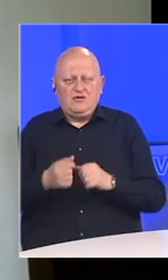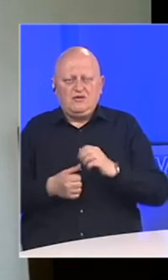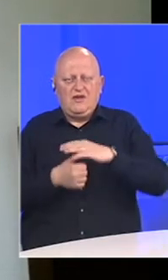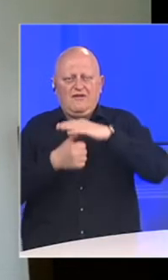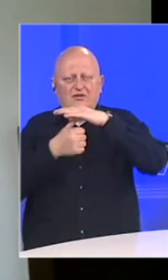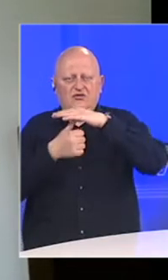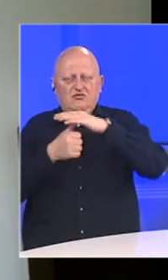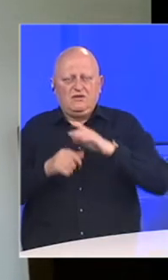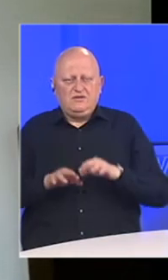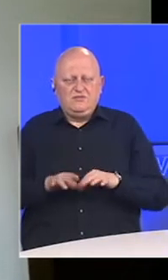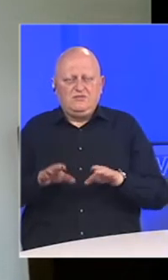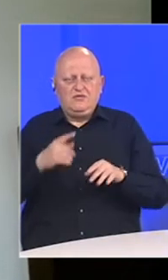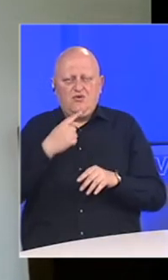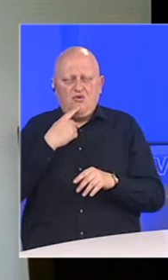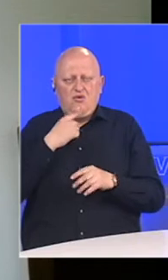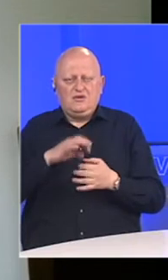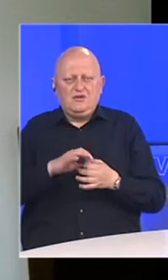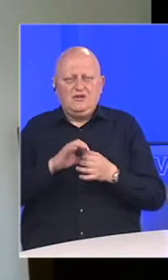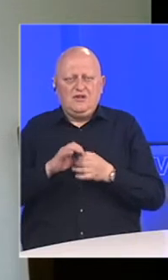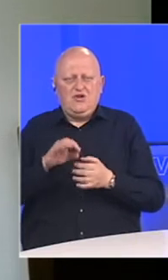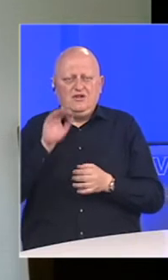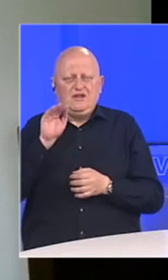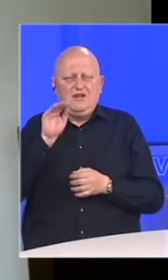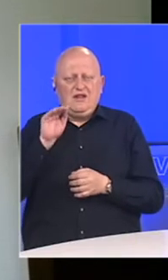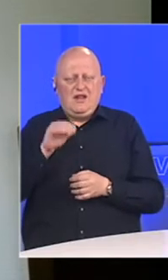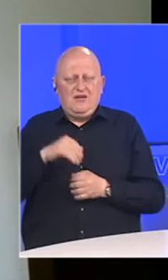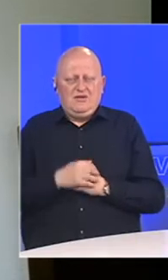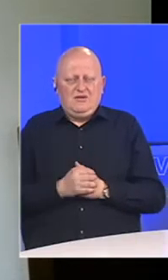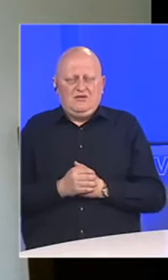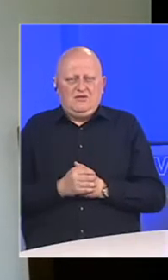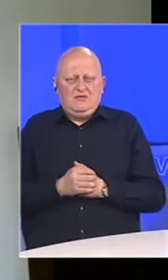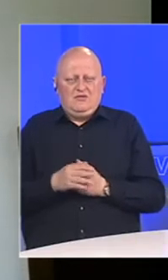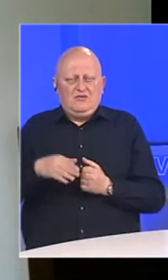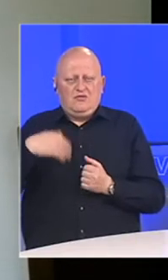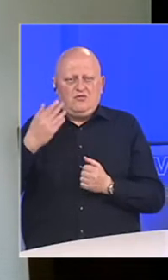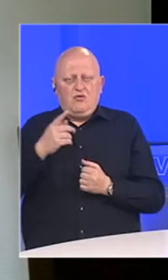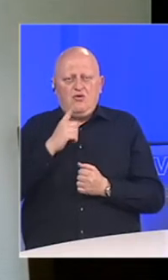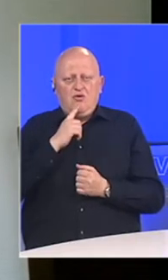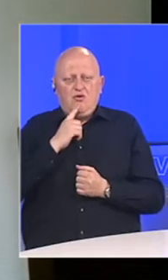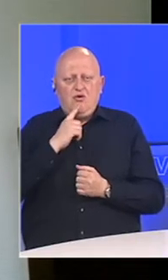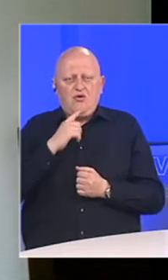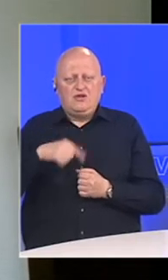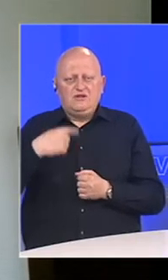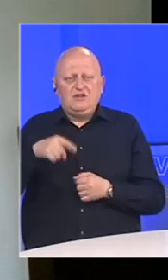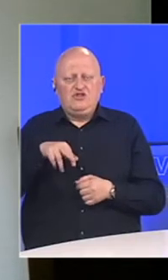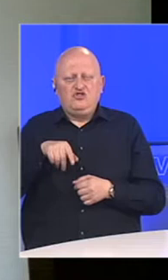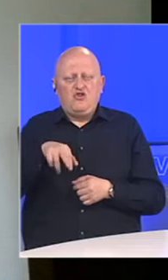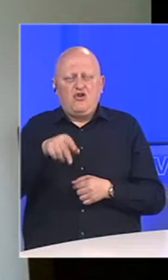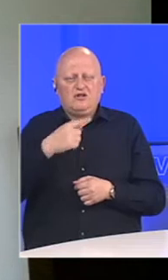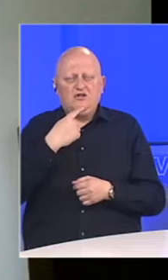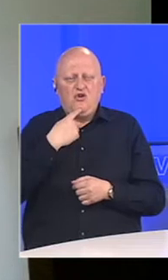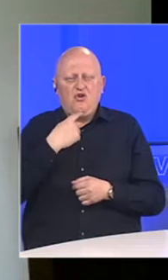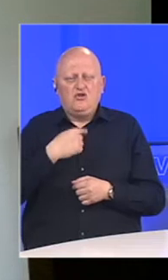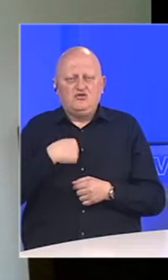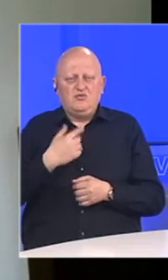vrhunac pandemije koji je bio stalno najavljivan, zatim koji su sljedeći koraci koji ćemo